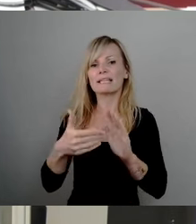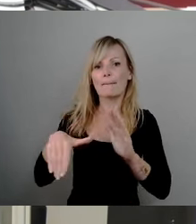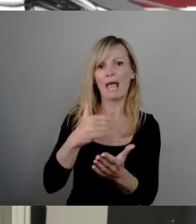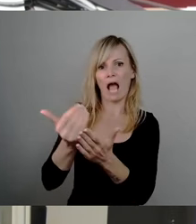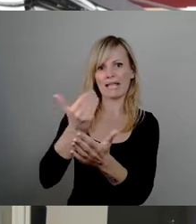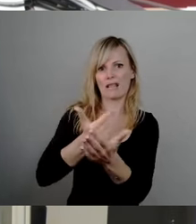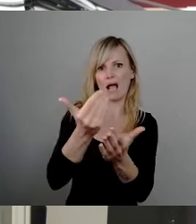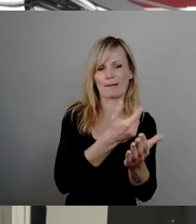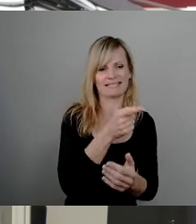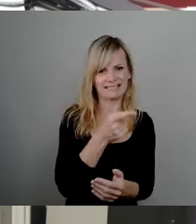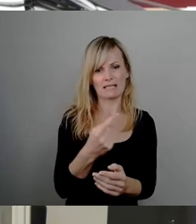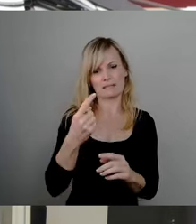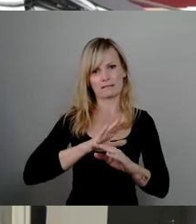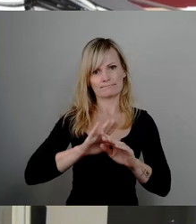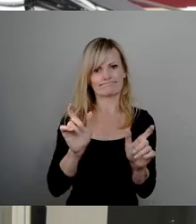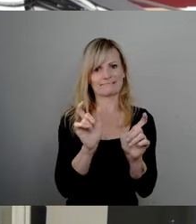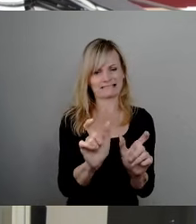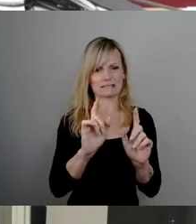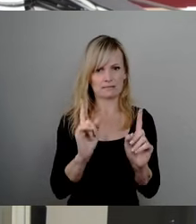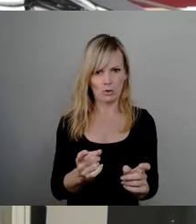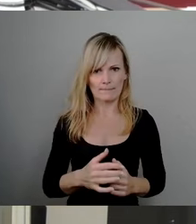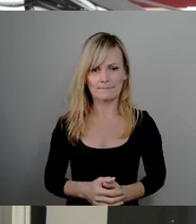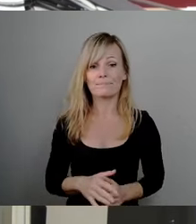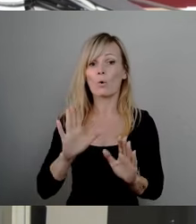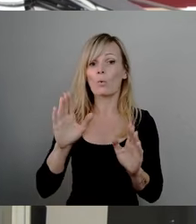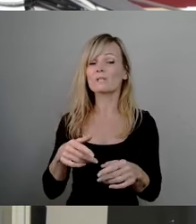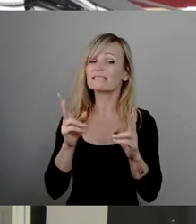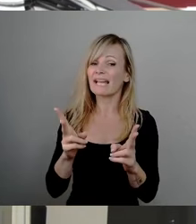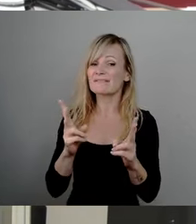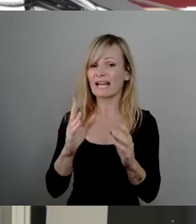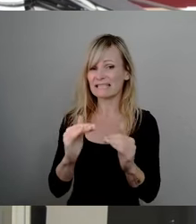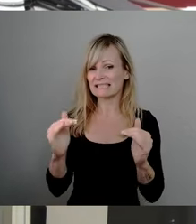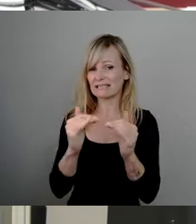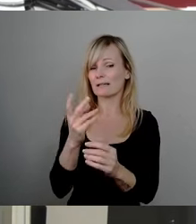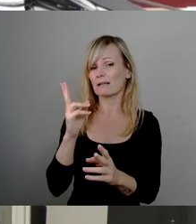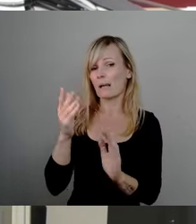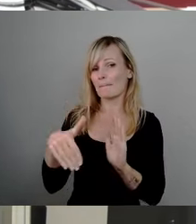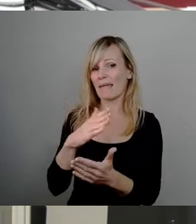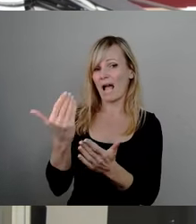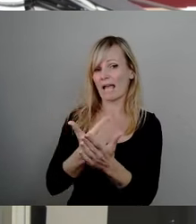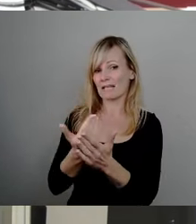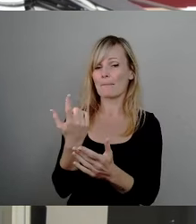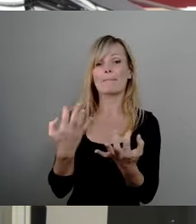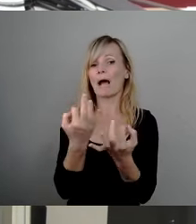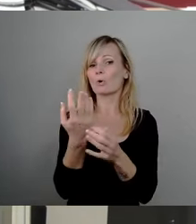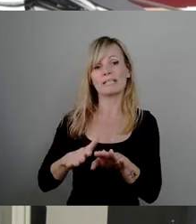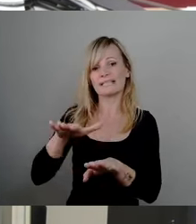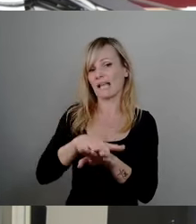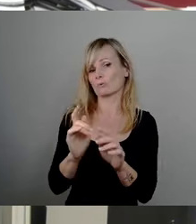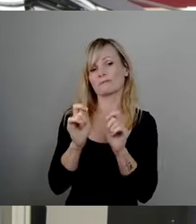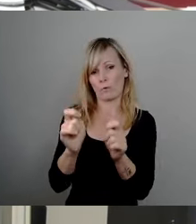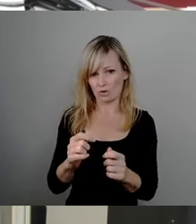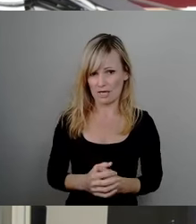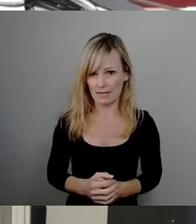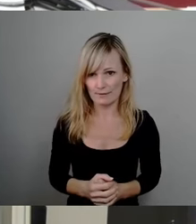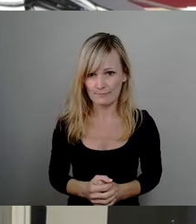unterlassen, ungerechtfertigter Mehreinnahmen bezwecken, bedürfen keines Deckungsvorschlages im